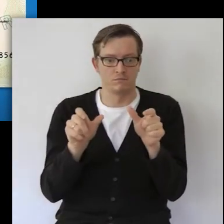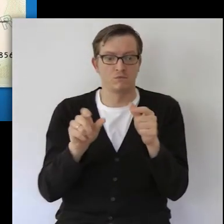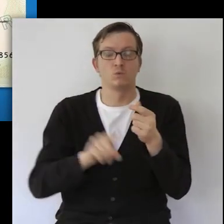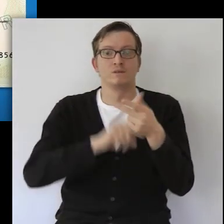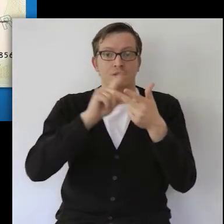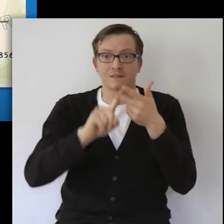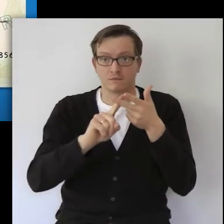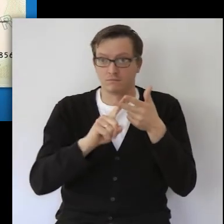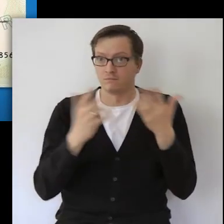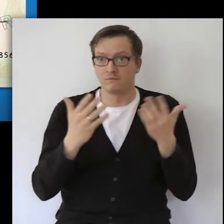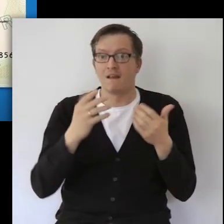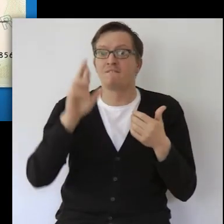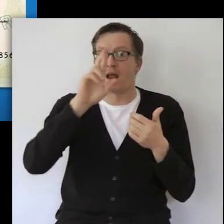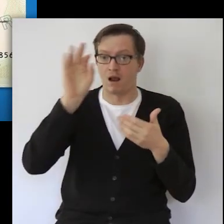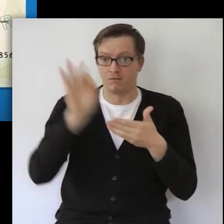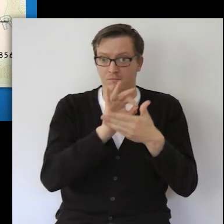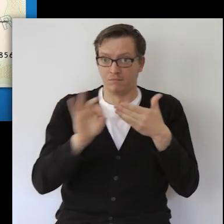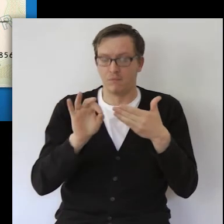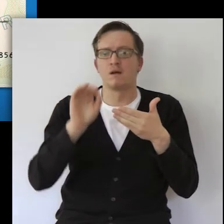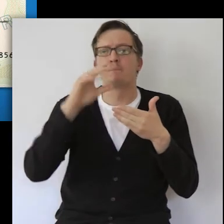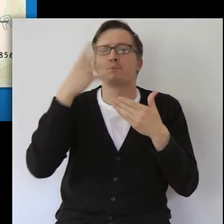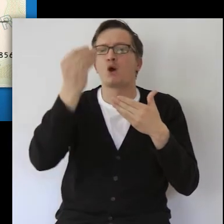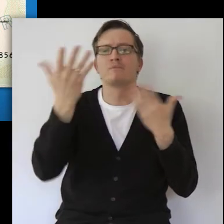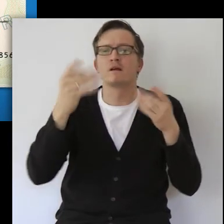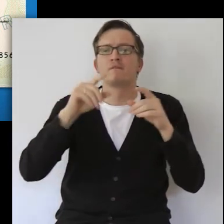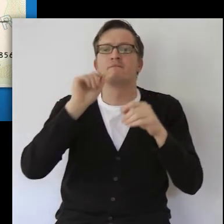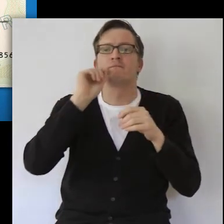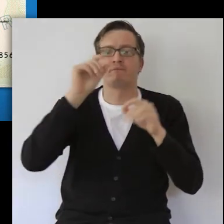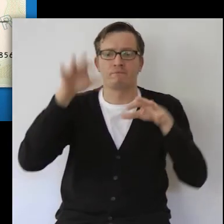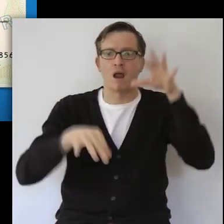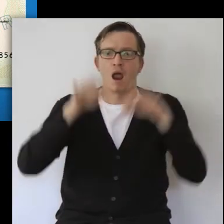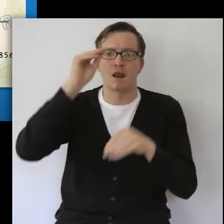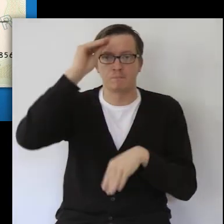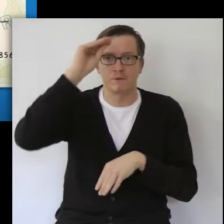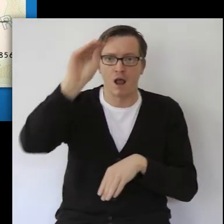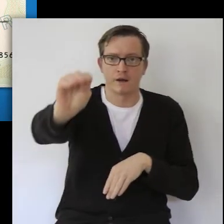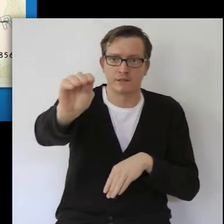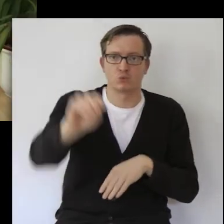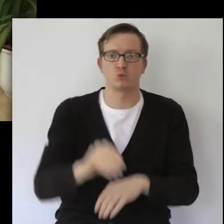Wer wählen darf, bekommt eine Wahlbenachrichtigung.